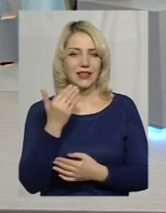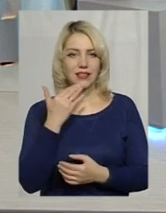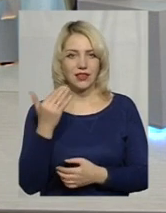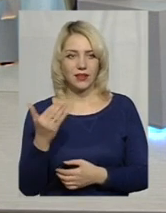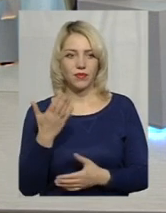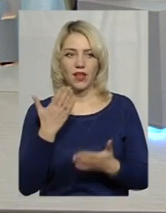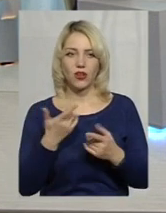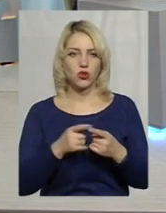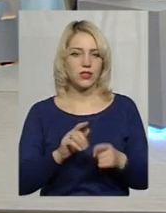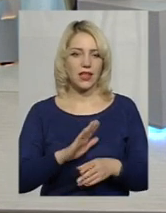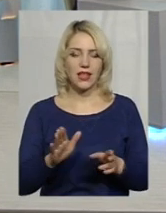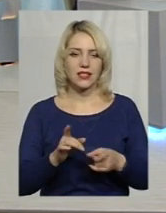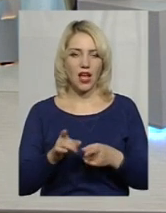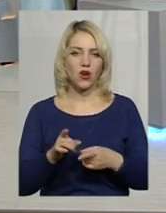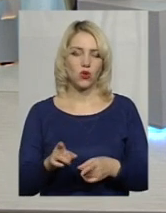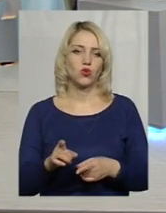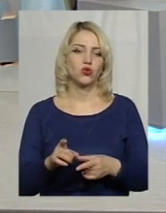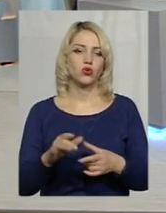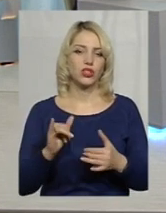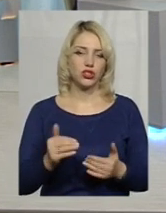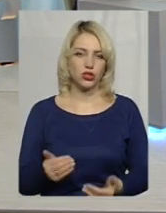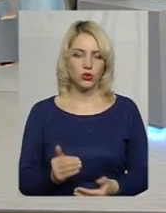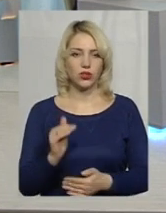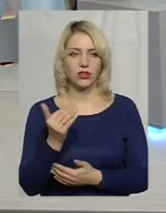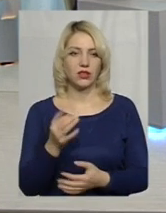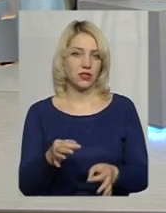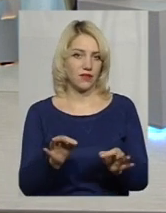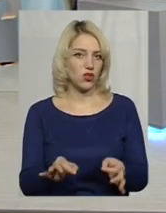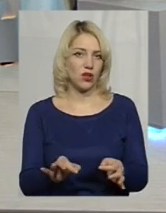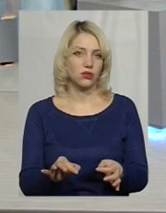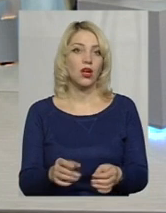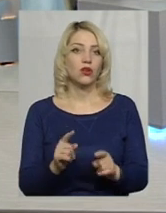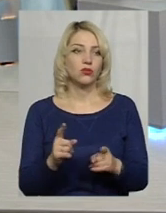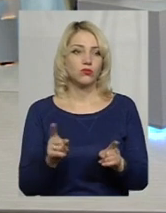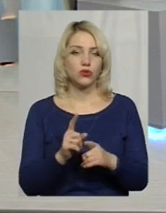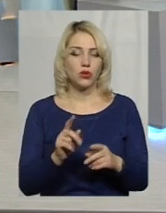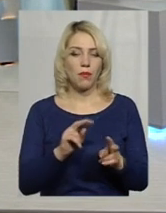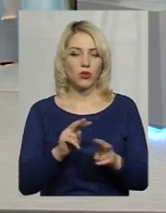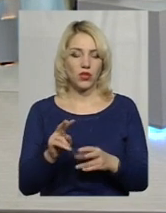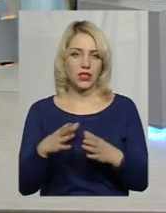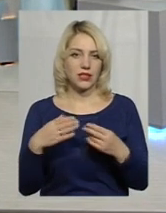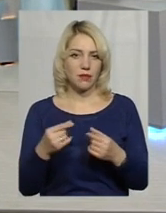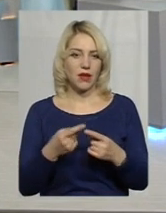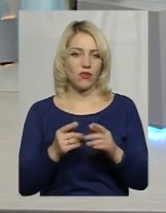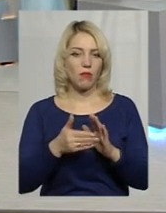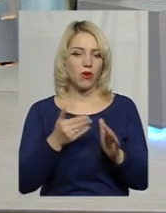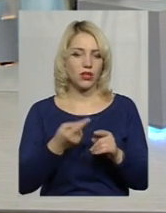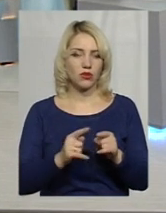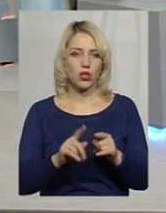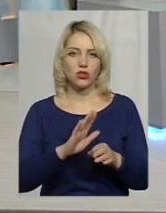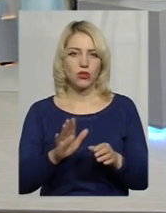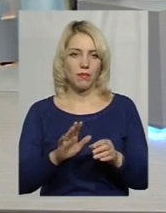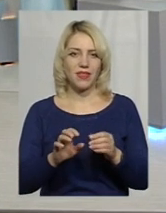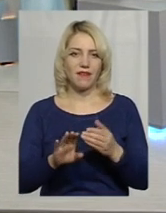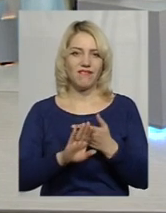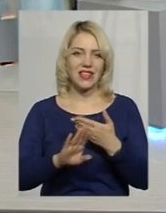загрожує життю і здоров'ю дитини, звичайно, тому що патронатна сім'я і покликана для того, щоб не відривати